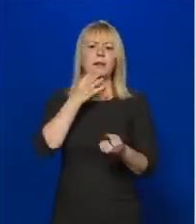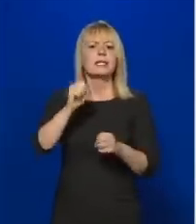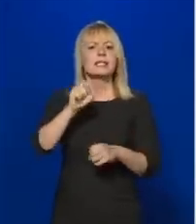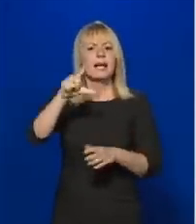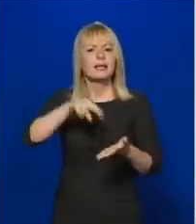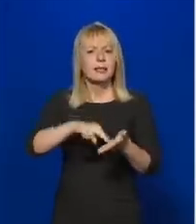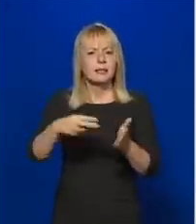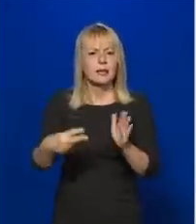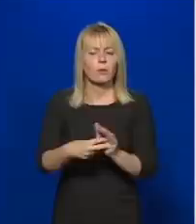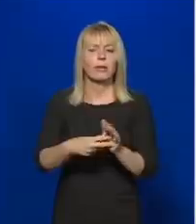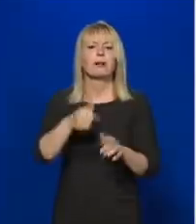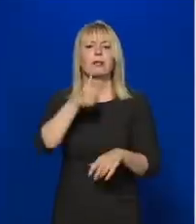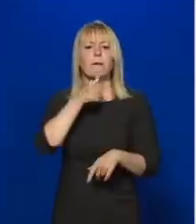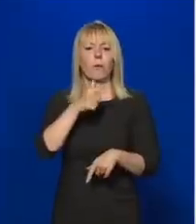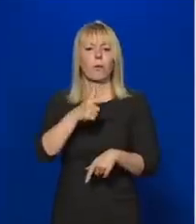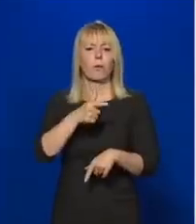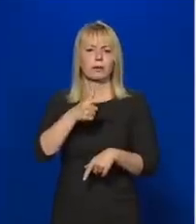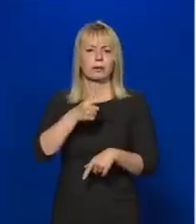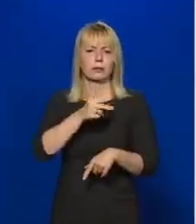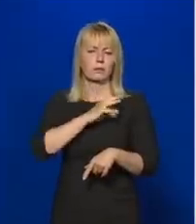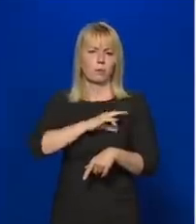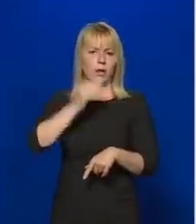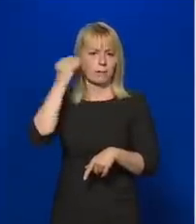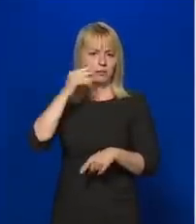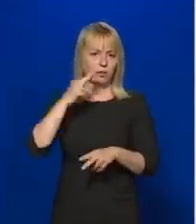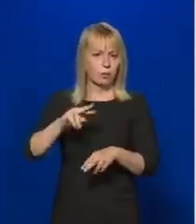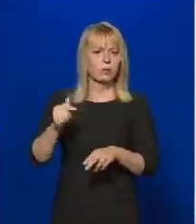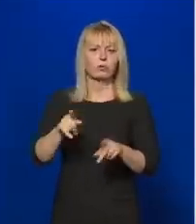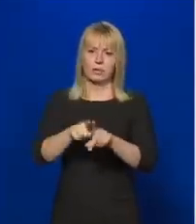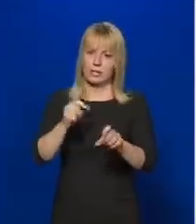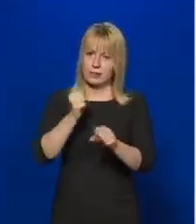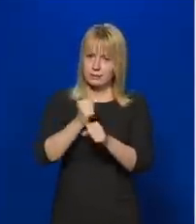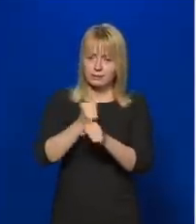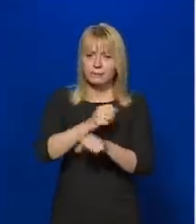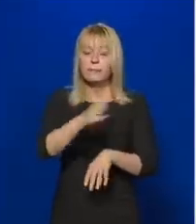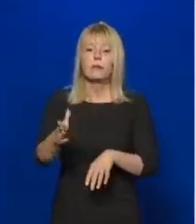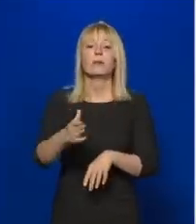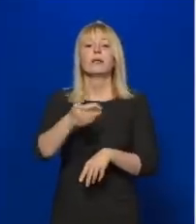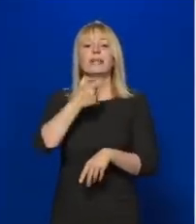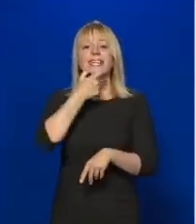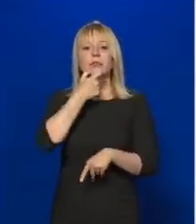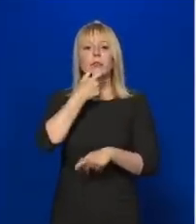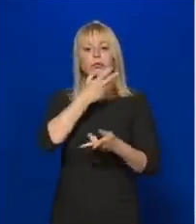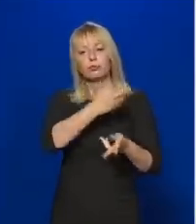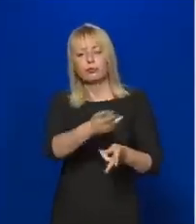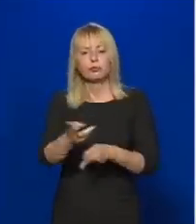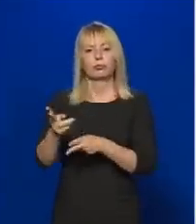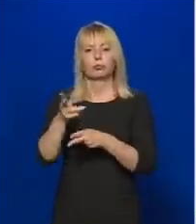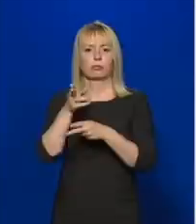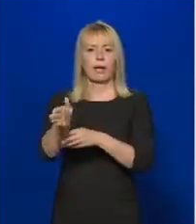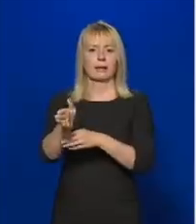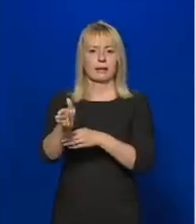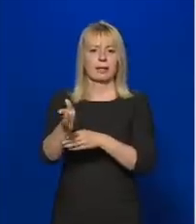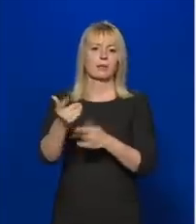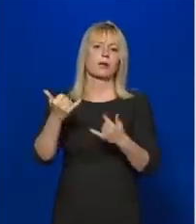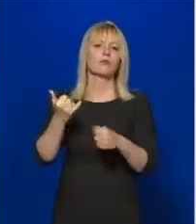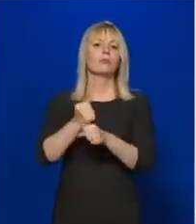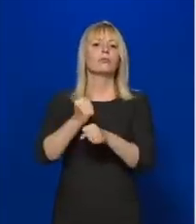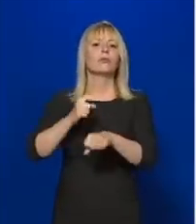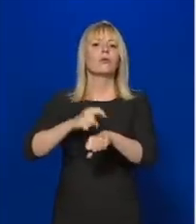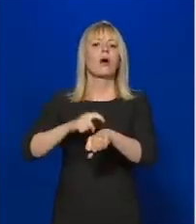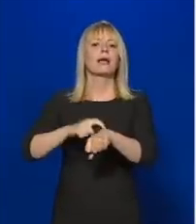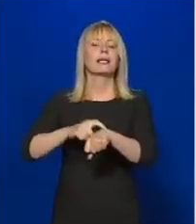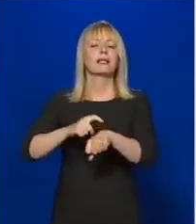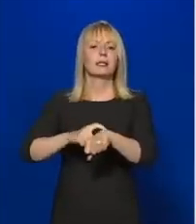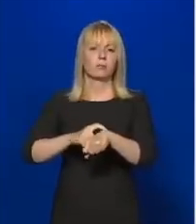keretben Pokorni Polgármester úr is ezt teszi, hogy az idősellátásba irányítja át azokat, akiknek most egyébként a munkaidejük az intézmény